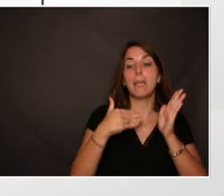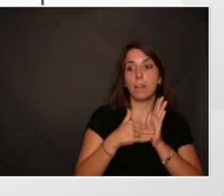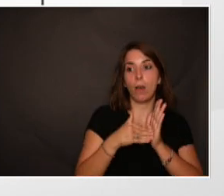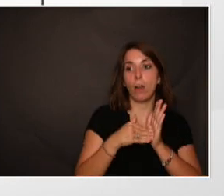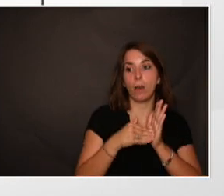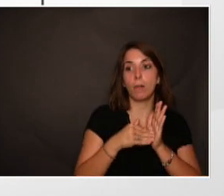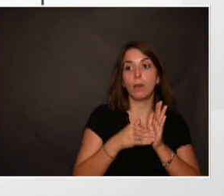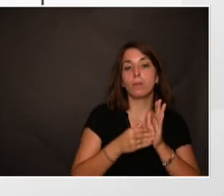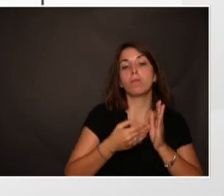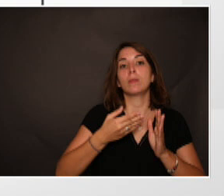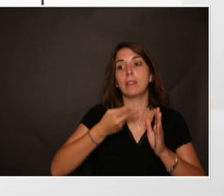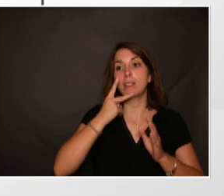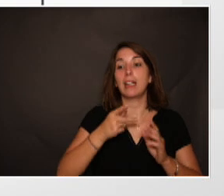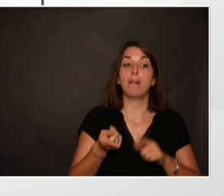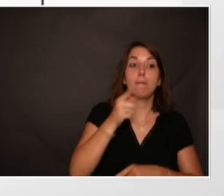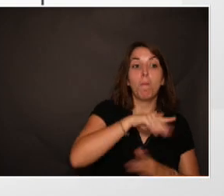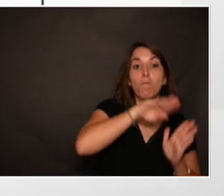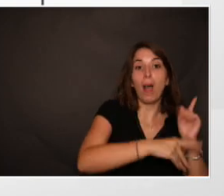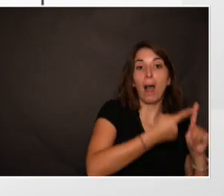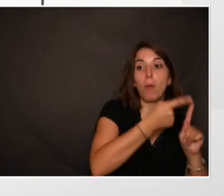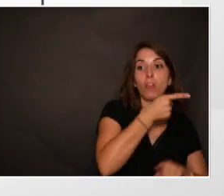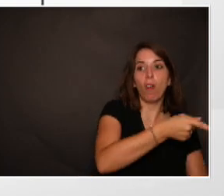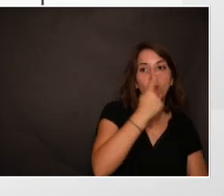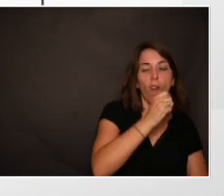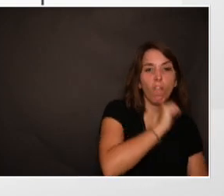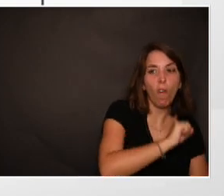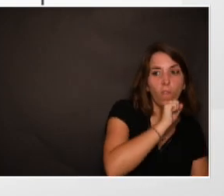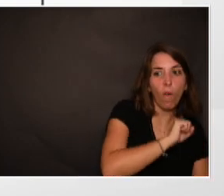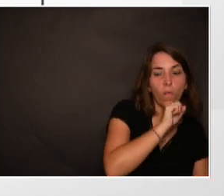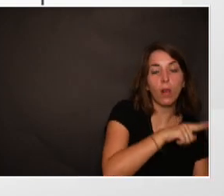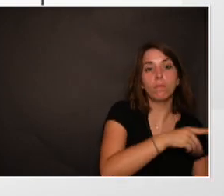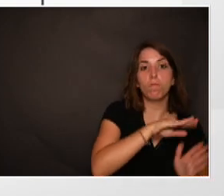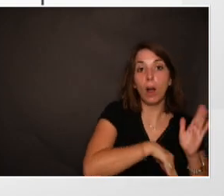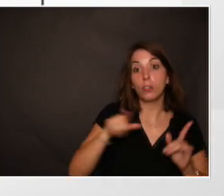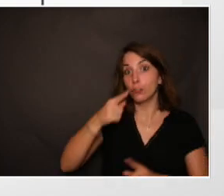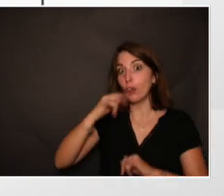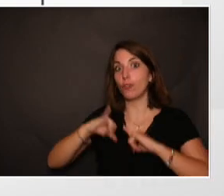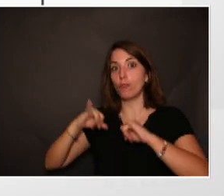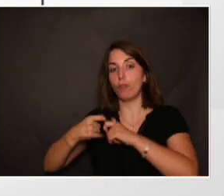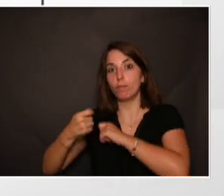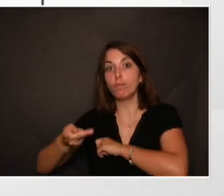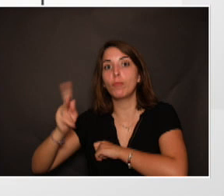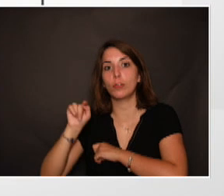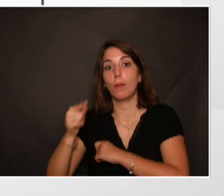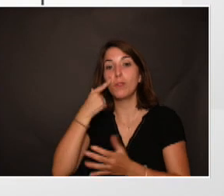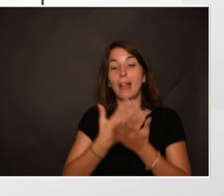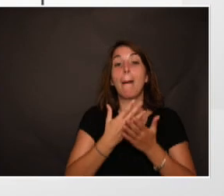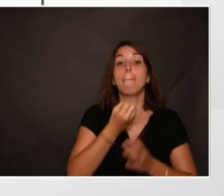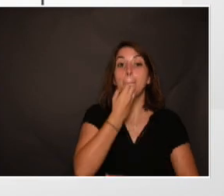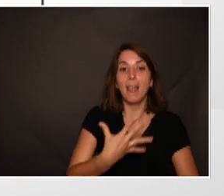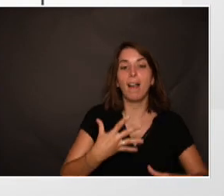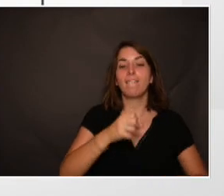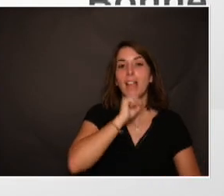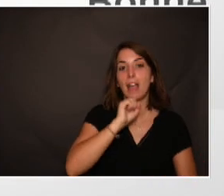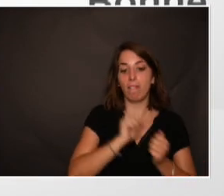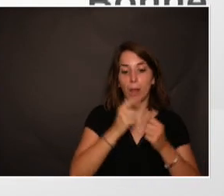mortalité moins importante dans le groupe des personnes qui se sentaient jeunes. Donc c'est important de bien vieillir en se sentant bien